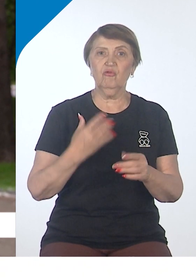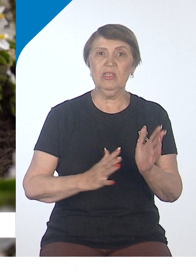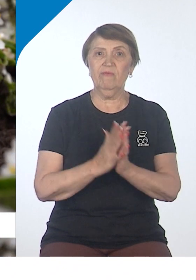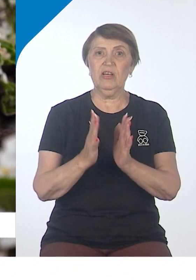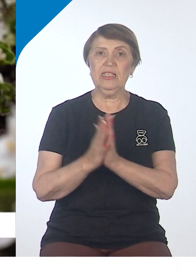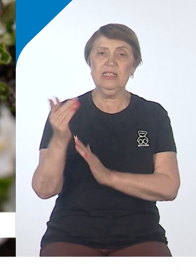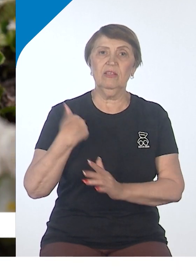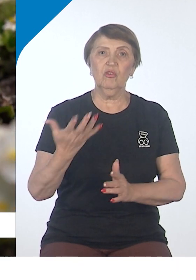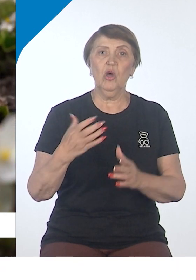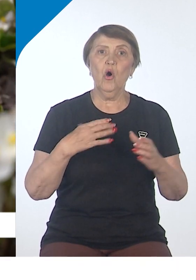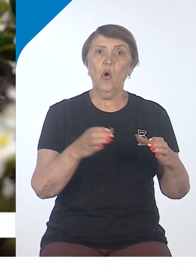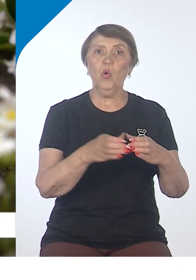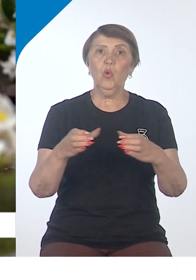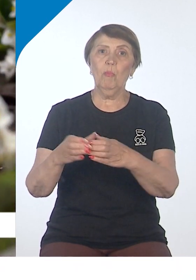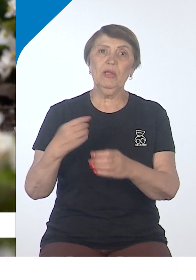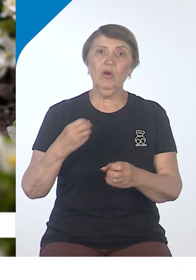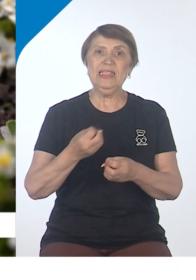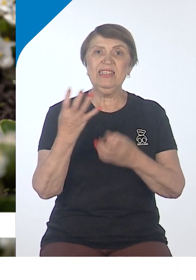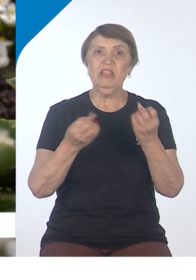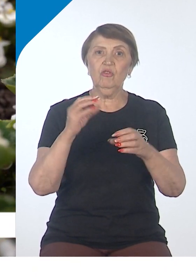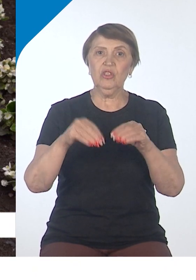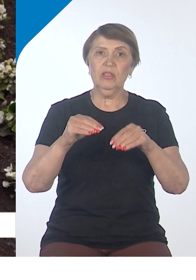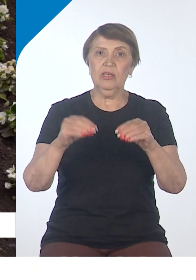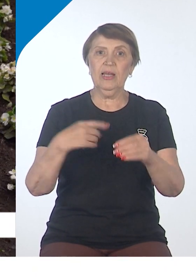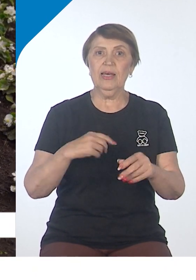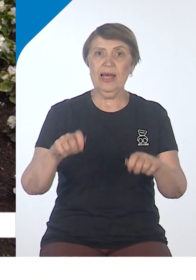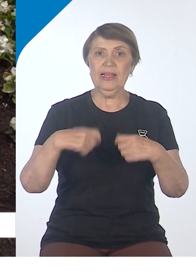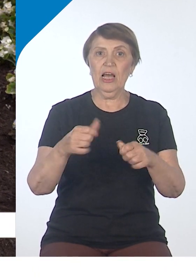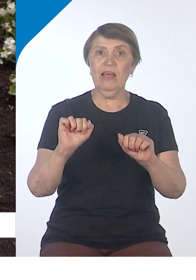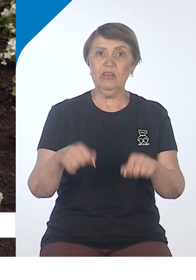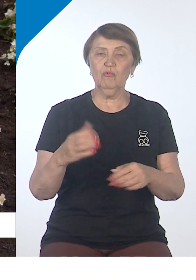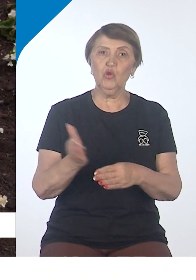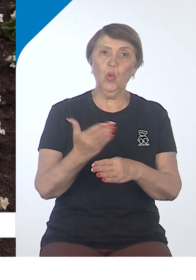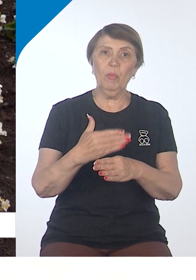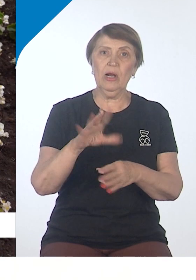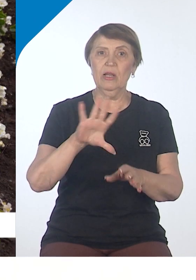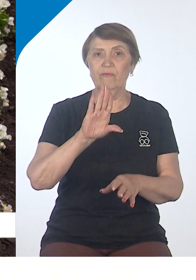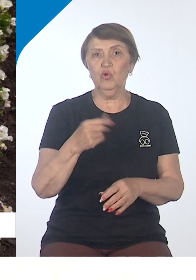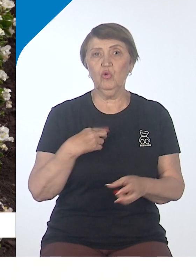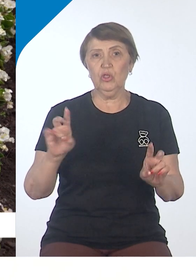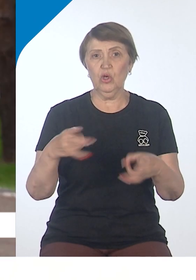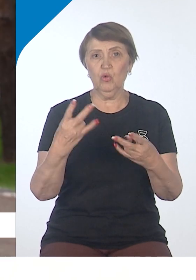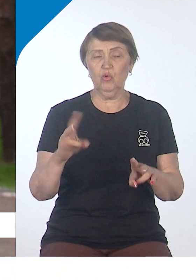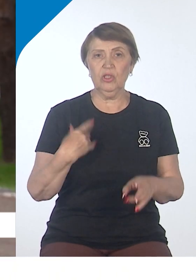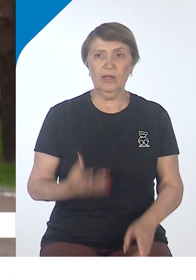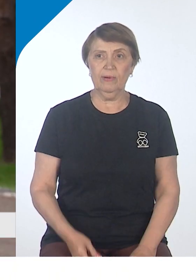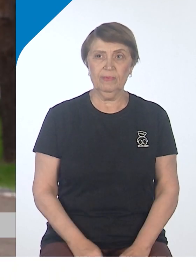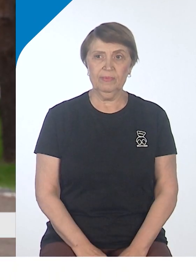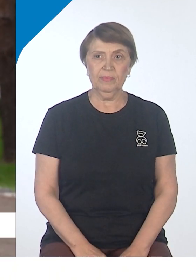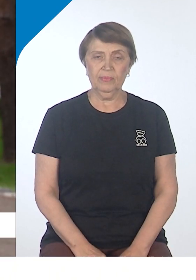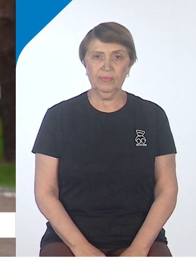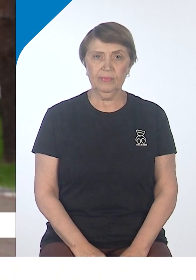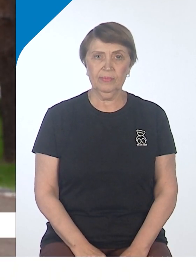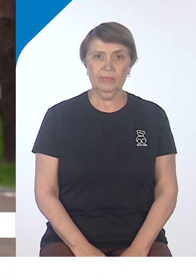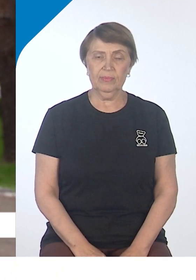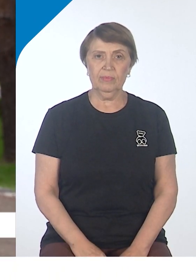много. Мы дали возможность растениям задышать, убрали ненужное и подчеркнули те растения, которые здесь и должны